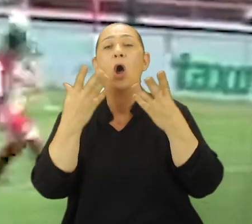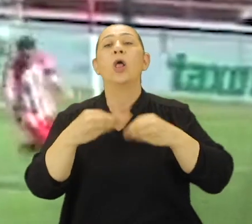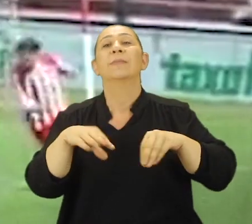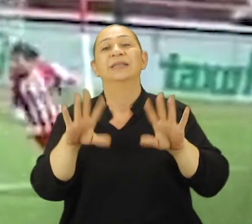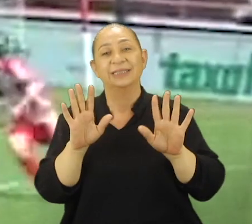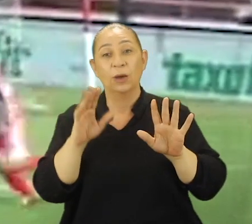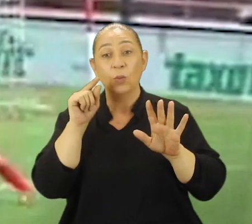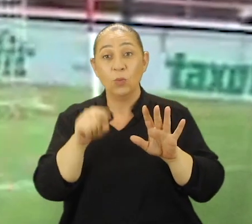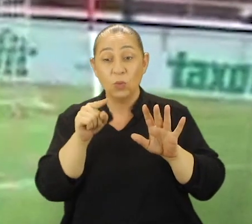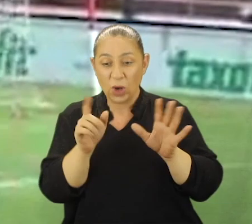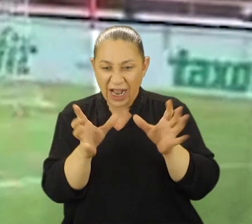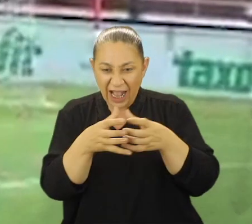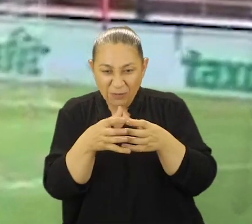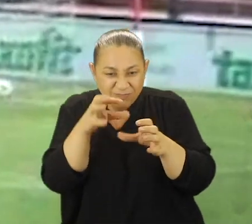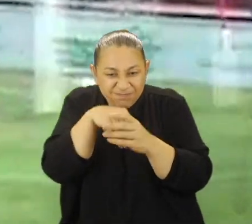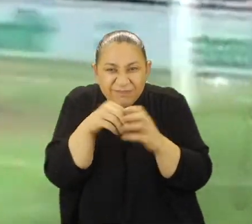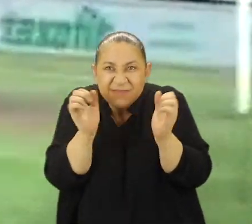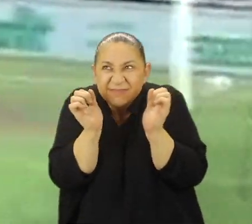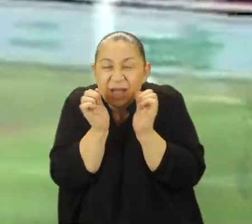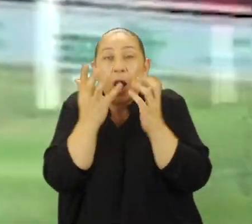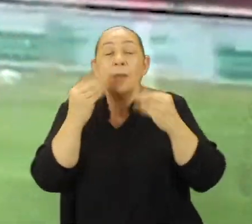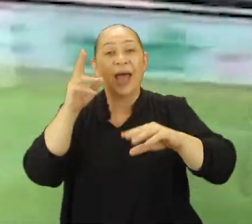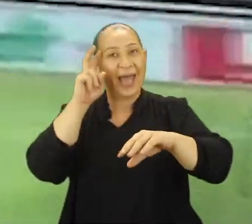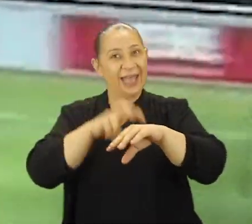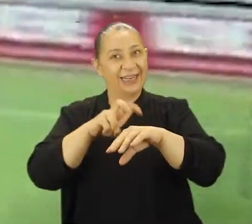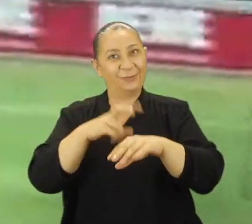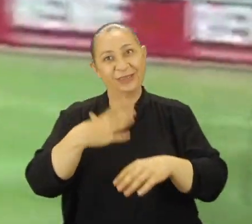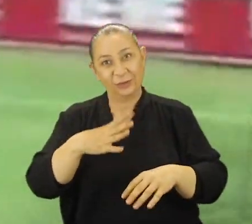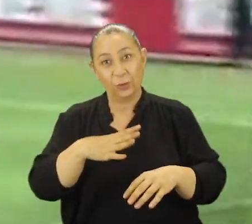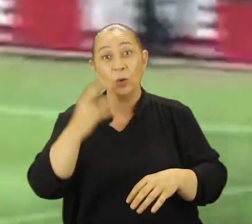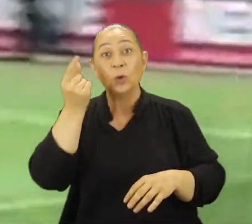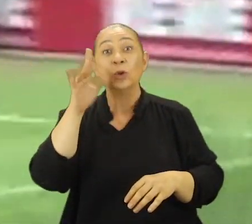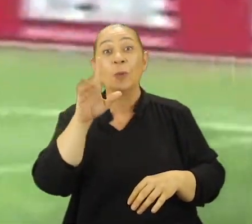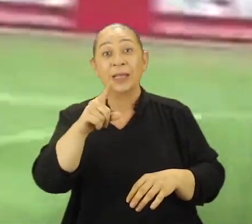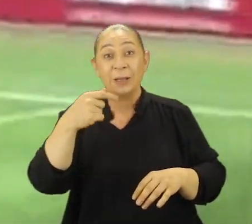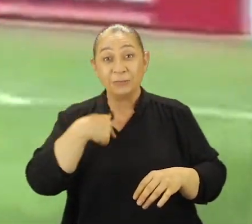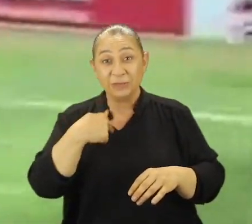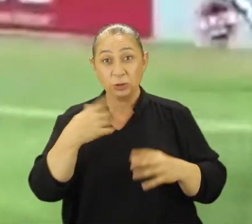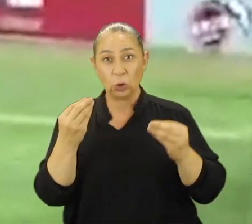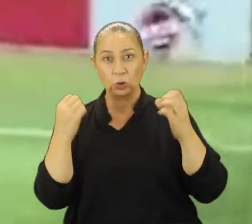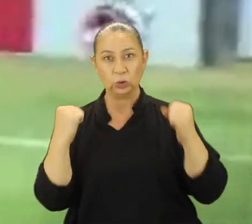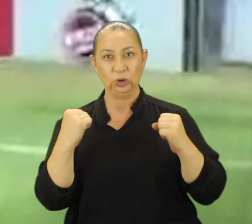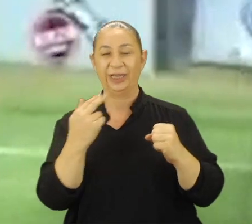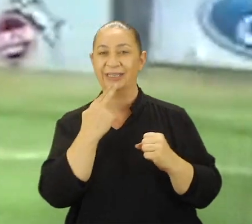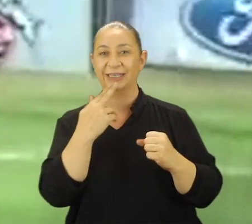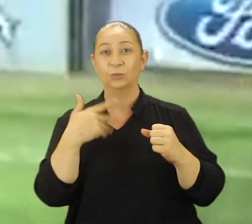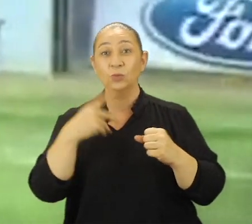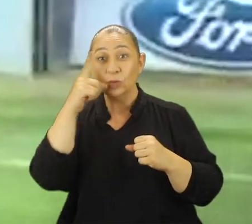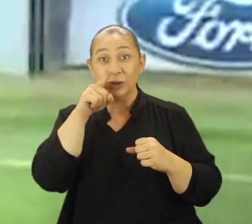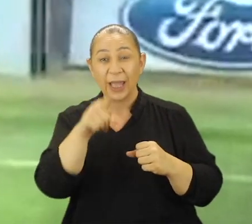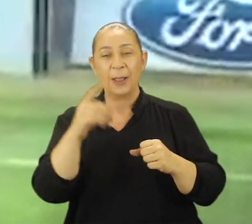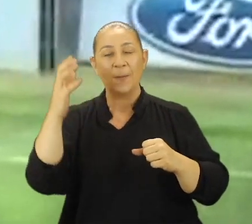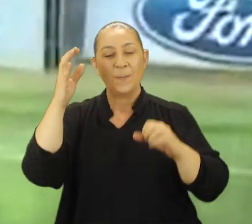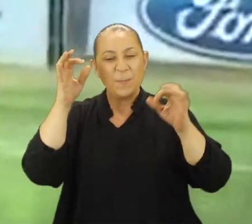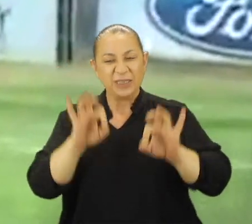olmadığını ve bu kalıplara sıkışık kalmadığınızı hatırlatmak istiyorum. Unutmayın ki biz çok güçlü kadınlarız ve bu